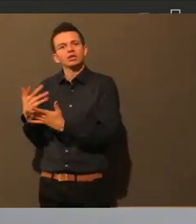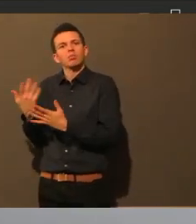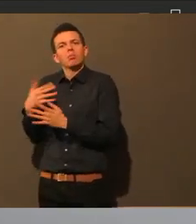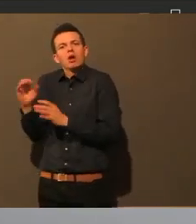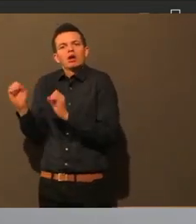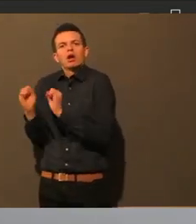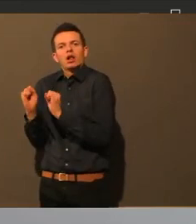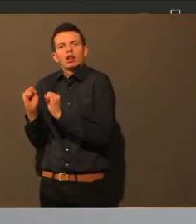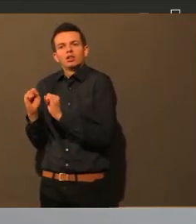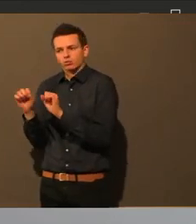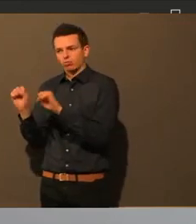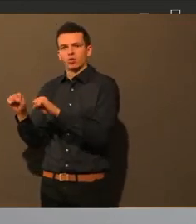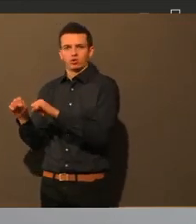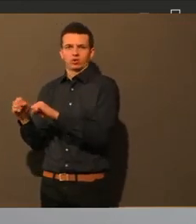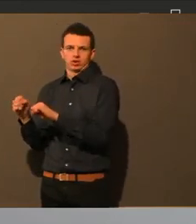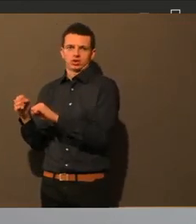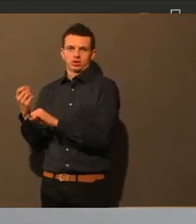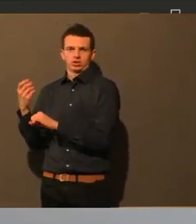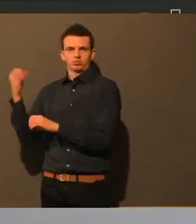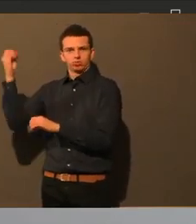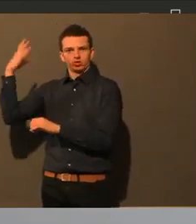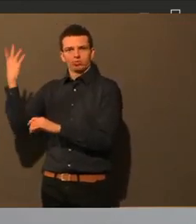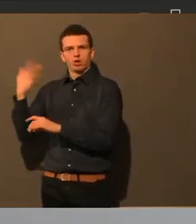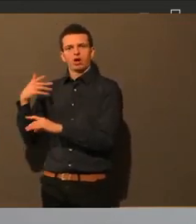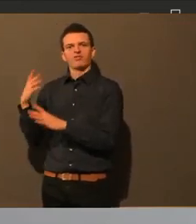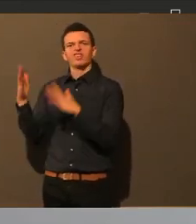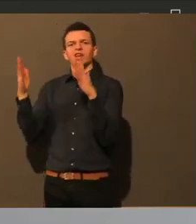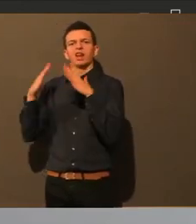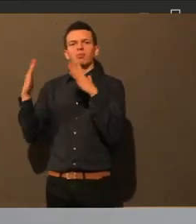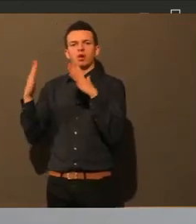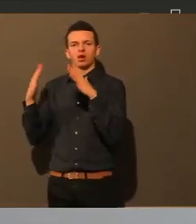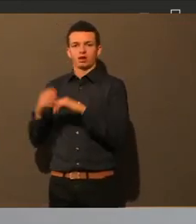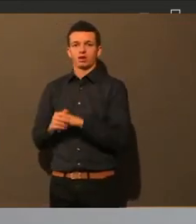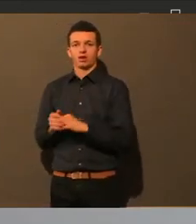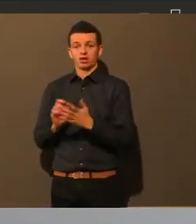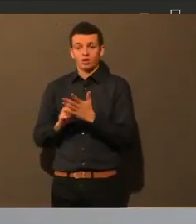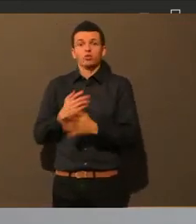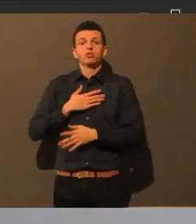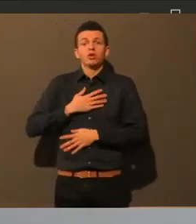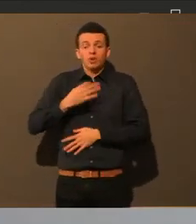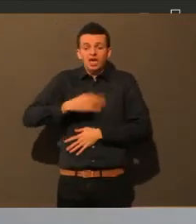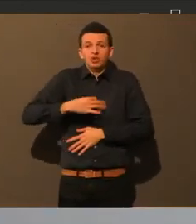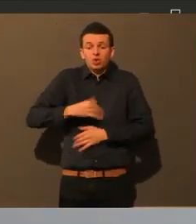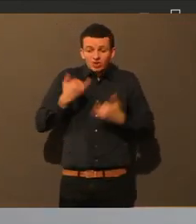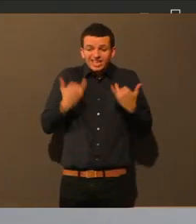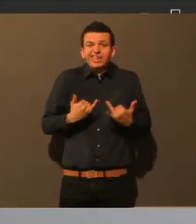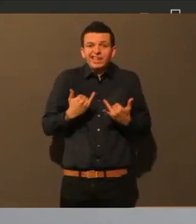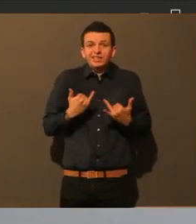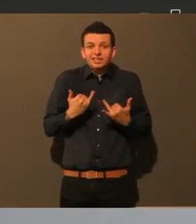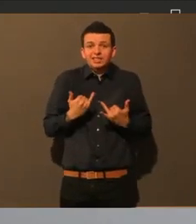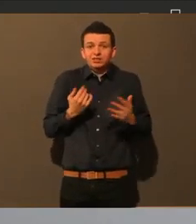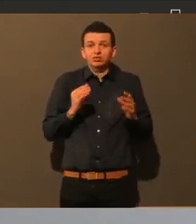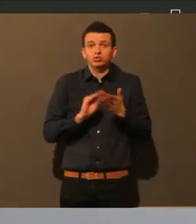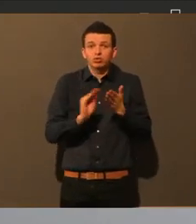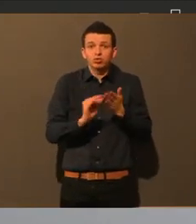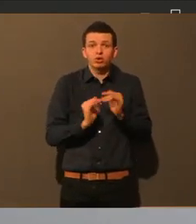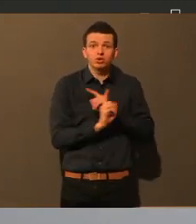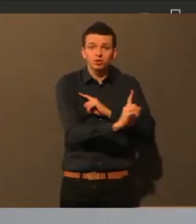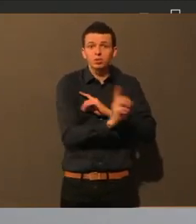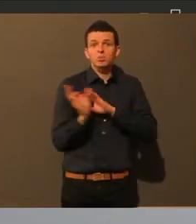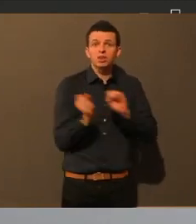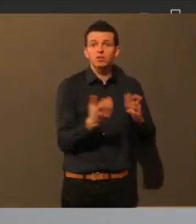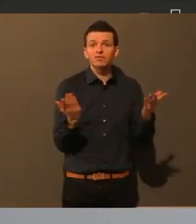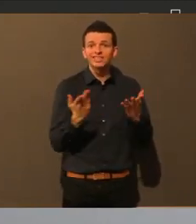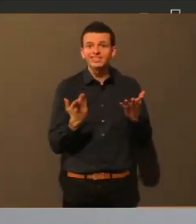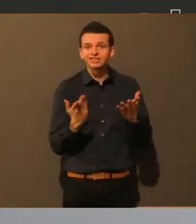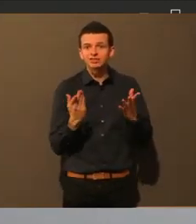für mich etwas, was man jetzt anstoßen muss, um es dann, wenn sie denn irgendwann mal wieder in die Schule gehen, auch